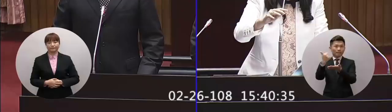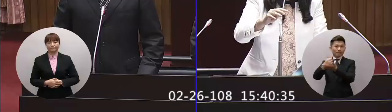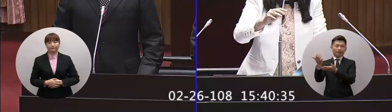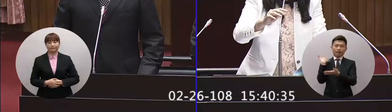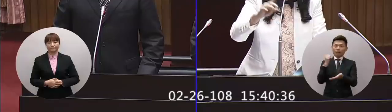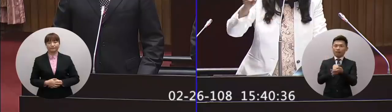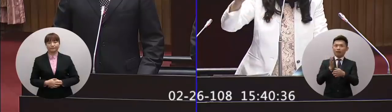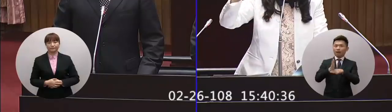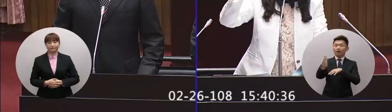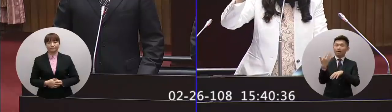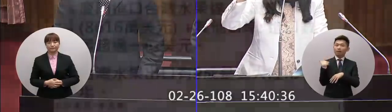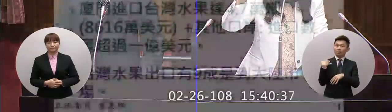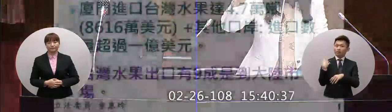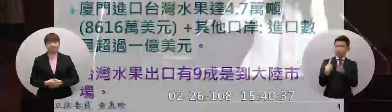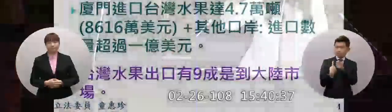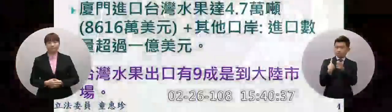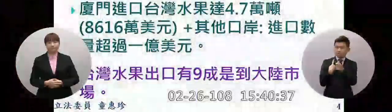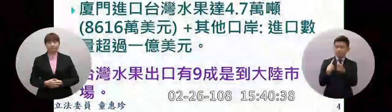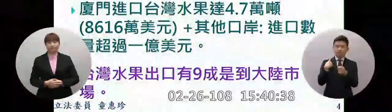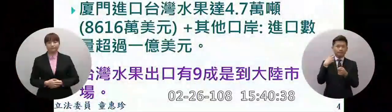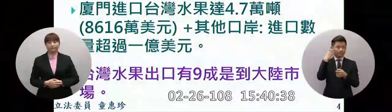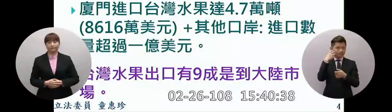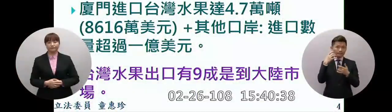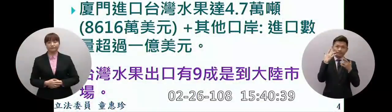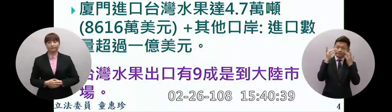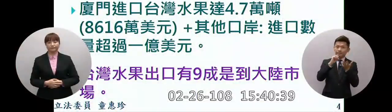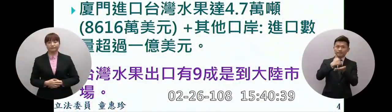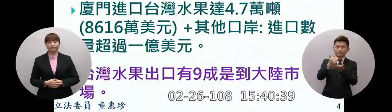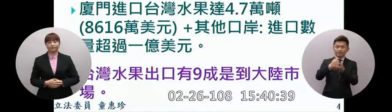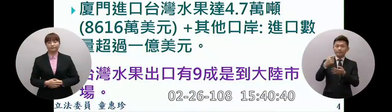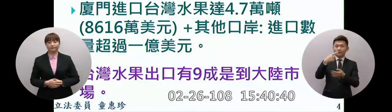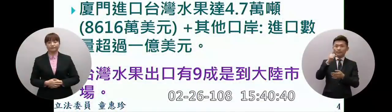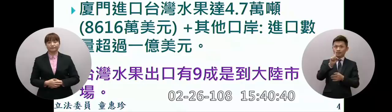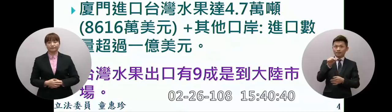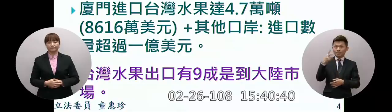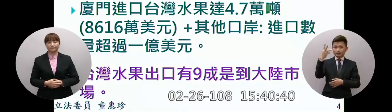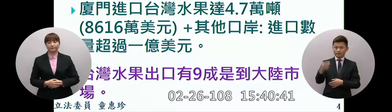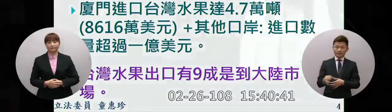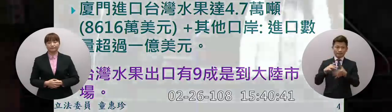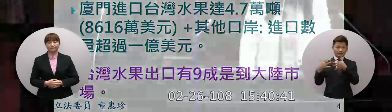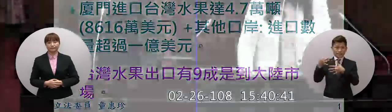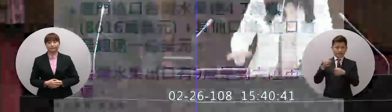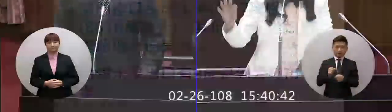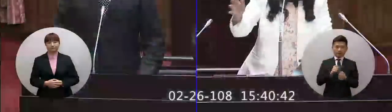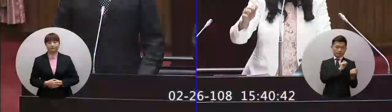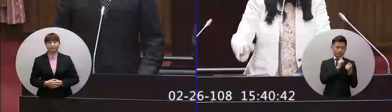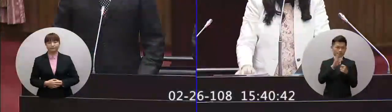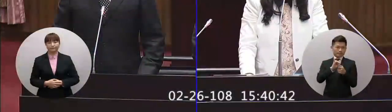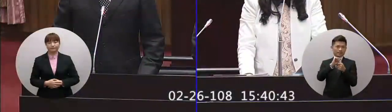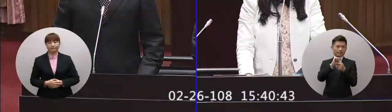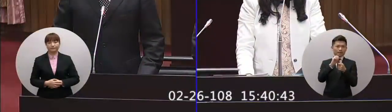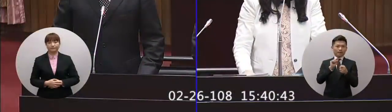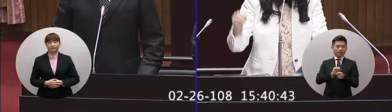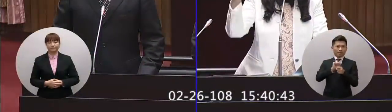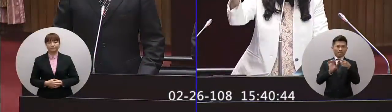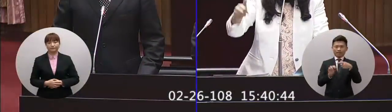提到說我們的生鮮水果去年外銷了1.3億美元近五年來成長了25%哇 炸雞